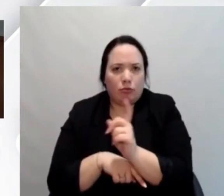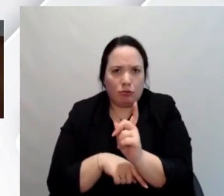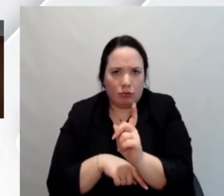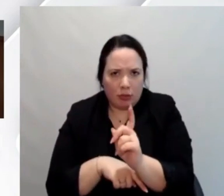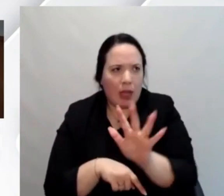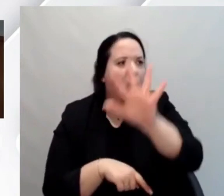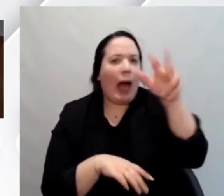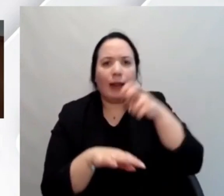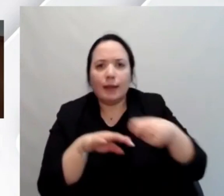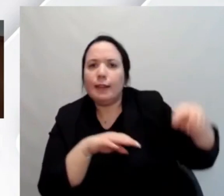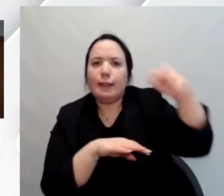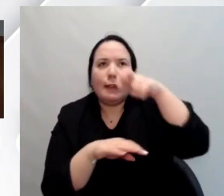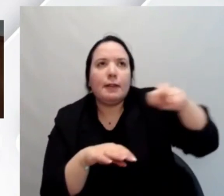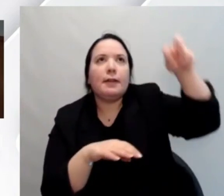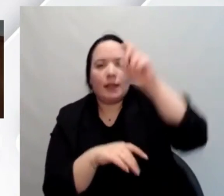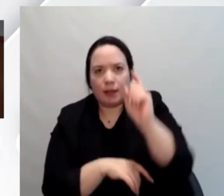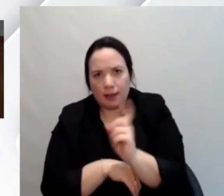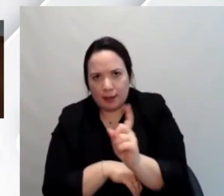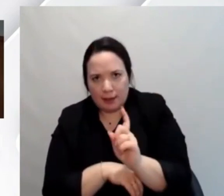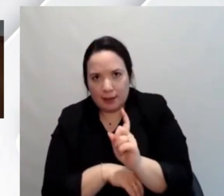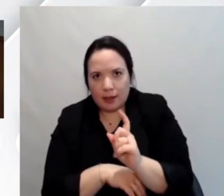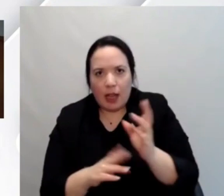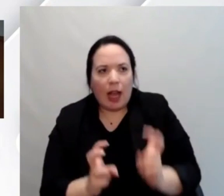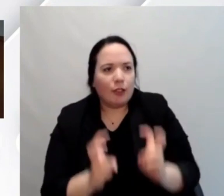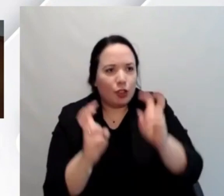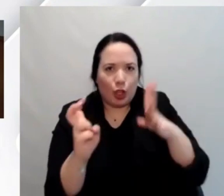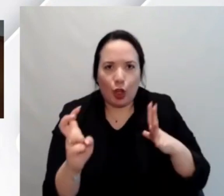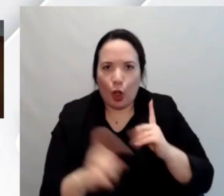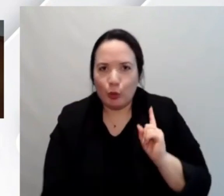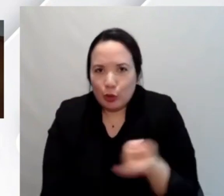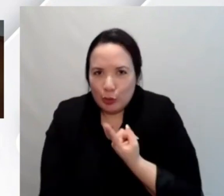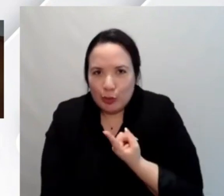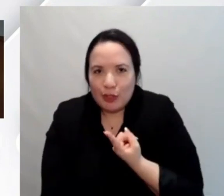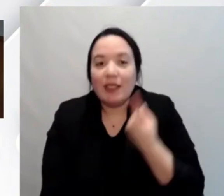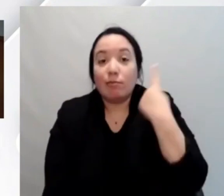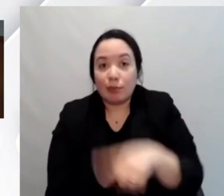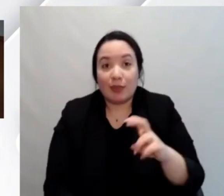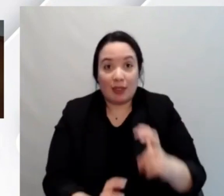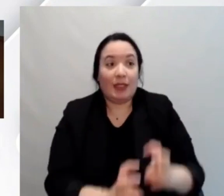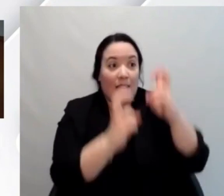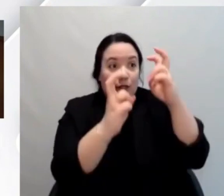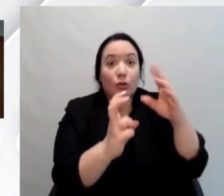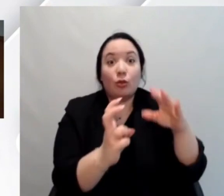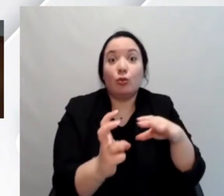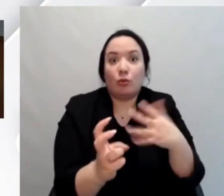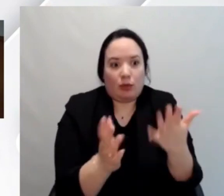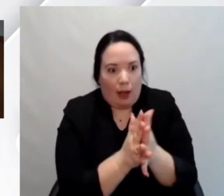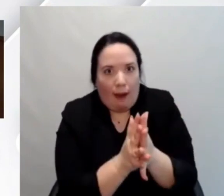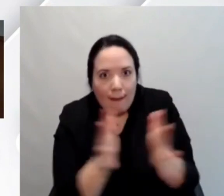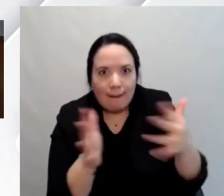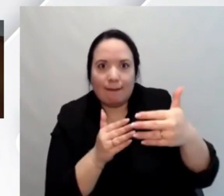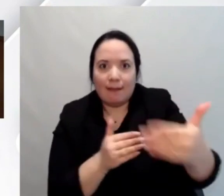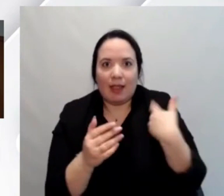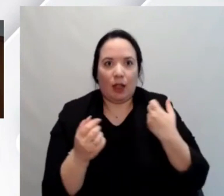e gli altri se ne vanno a piedi per le scale no l'ascensore è comodo per tutti e se l'ascensore è sufficientemente grande e